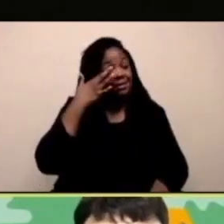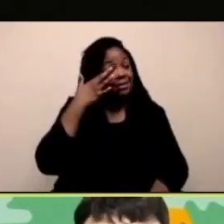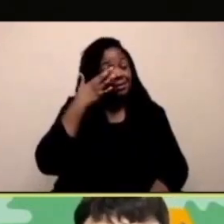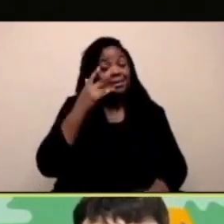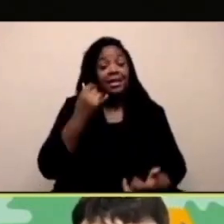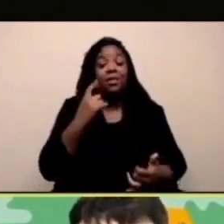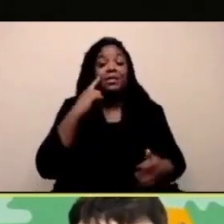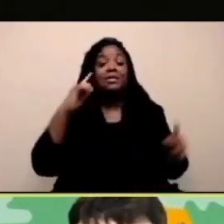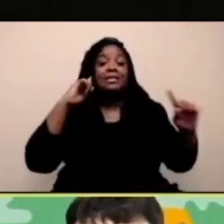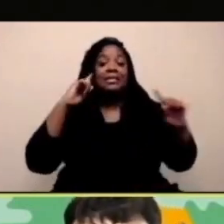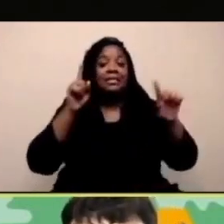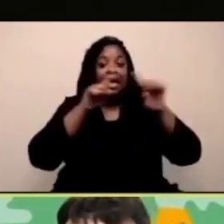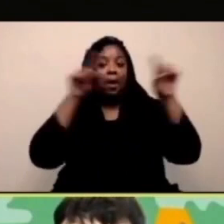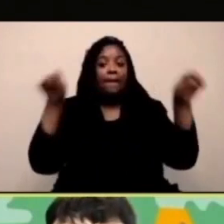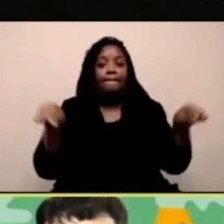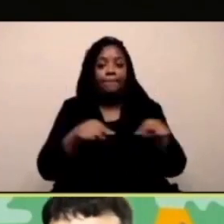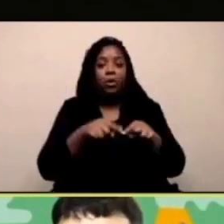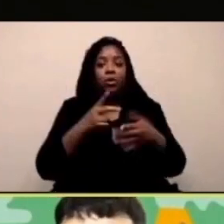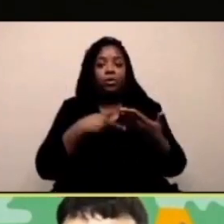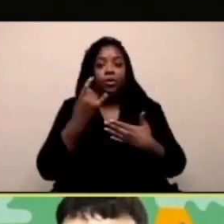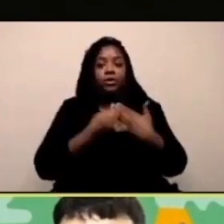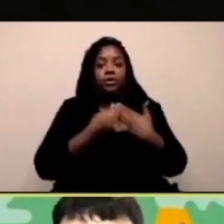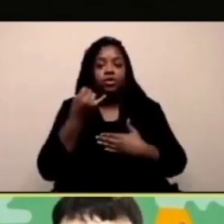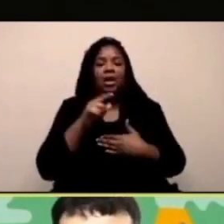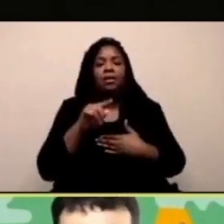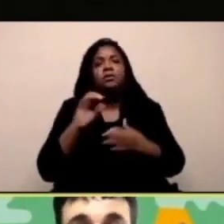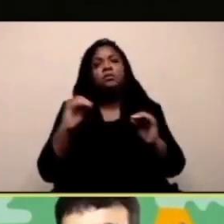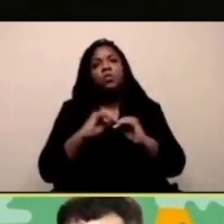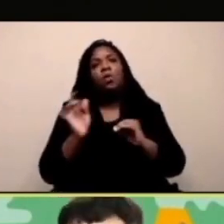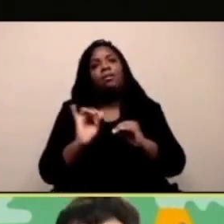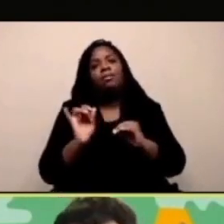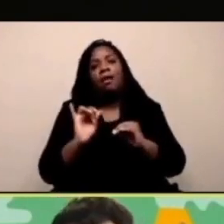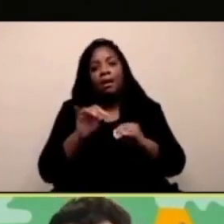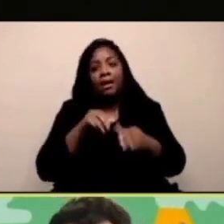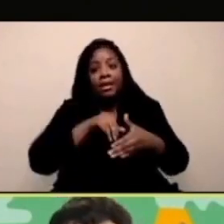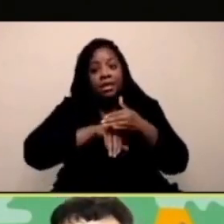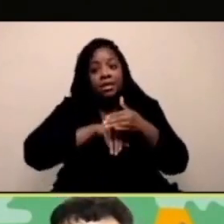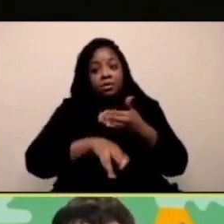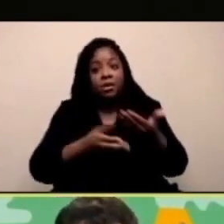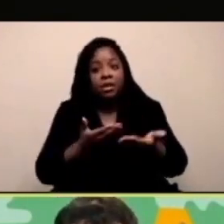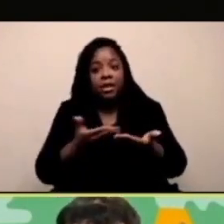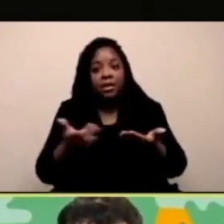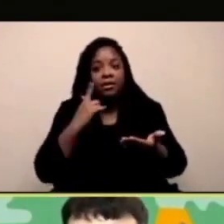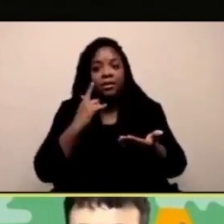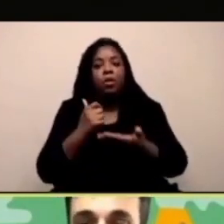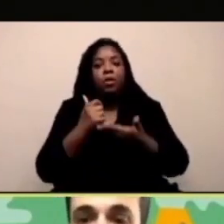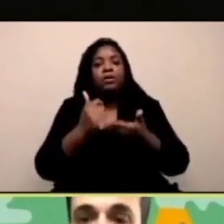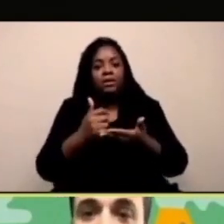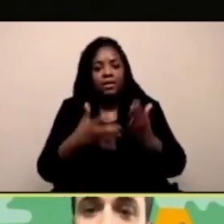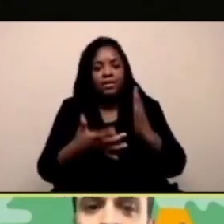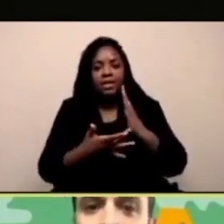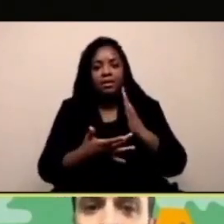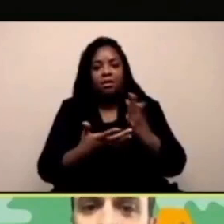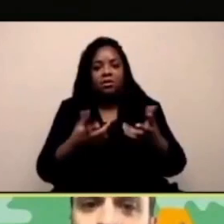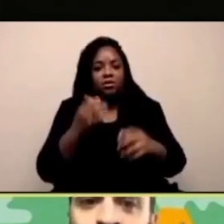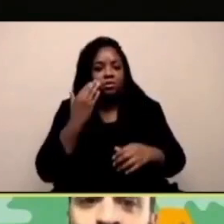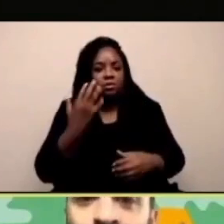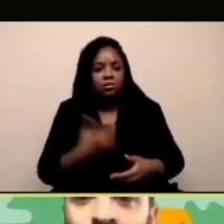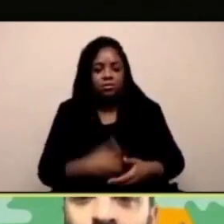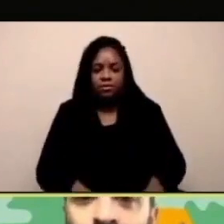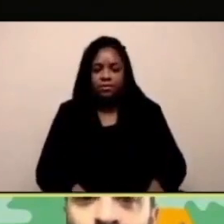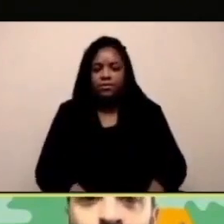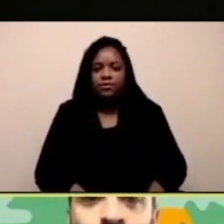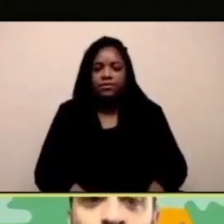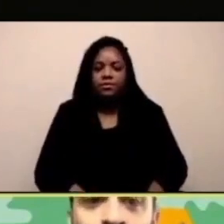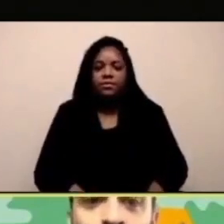con la detenzione del viso e questo è l'ultima cosa è un progetto di Southlop che